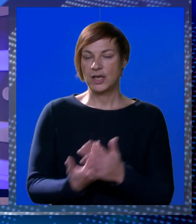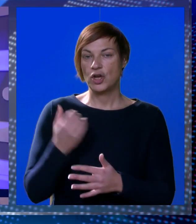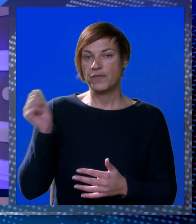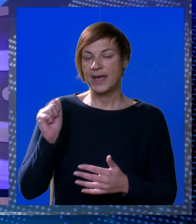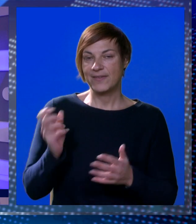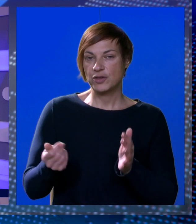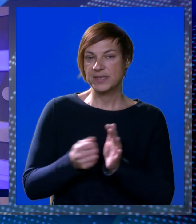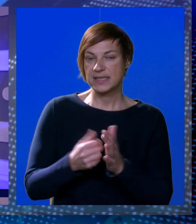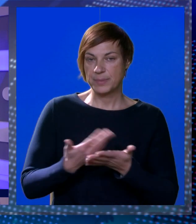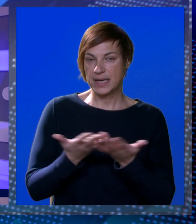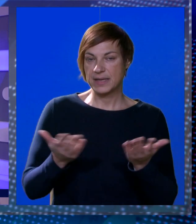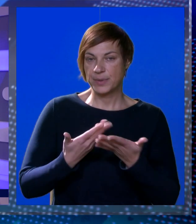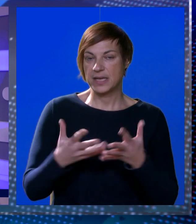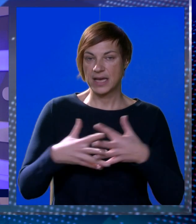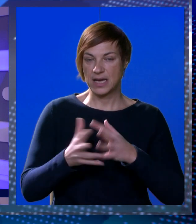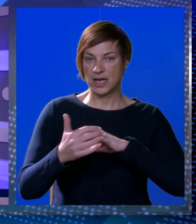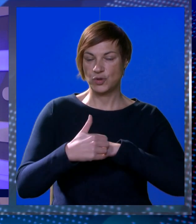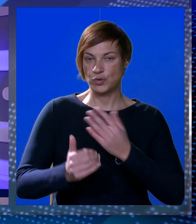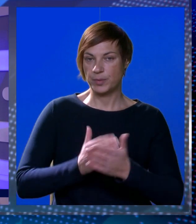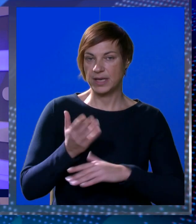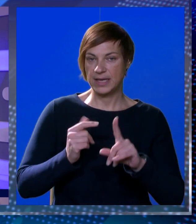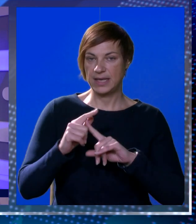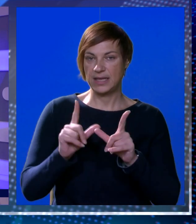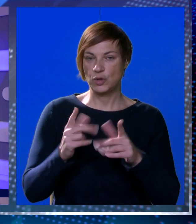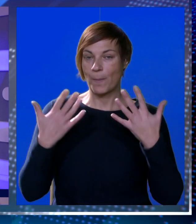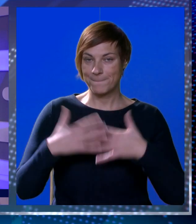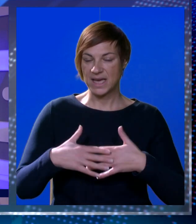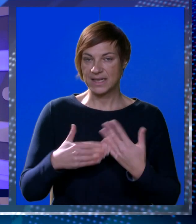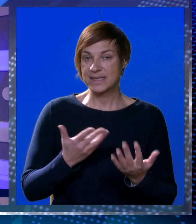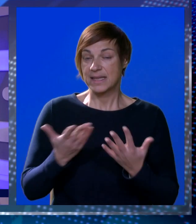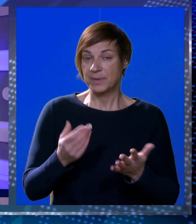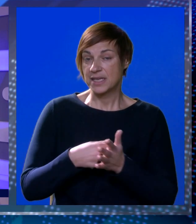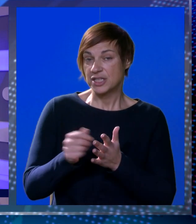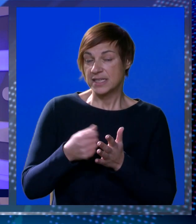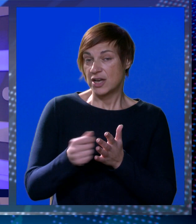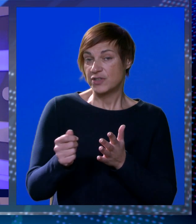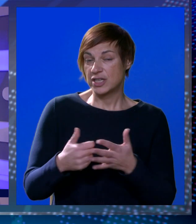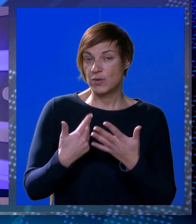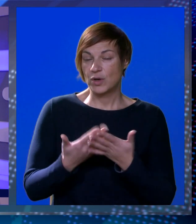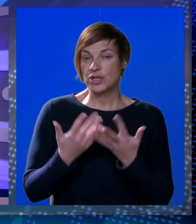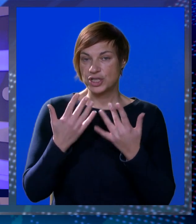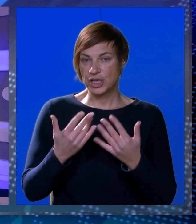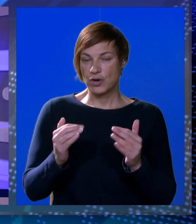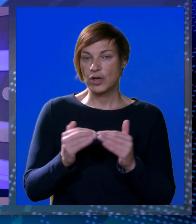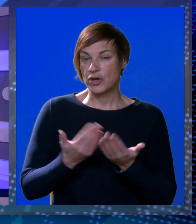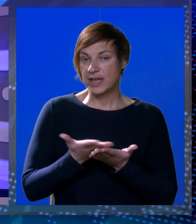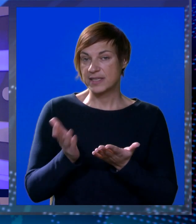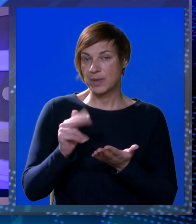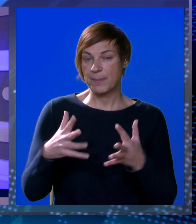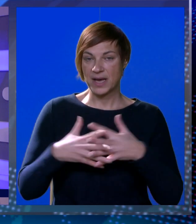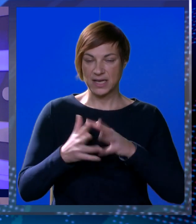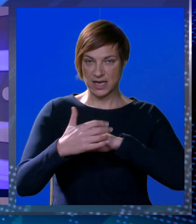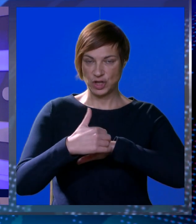Nova evropska sredstva na raspolaganje su u gradu Dubrovniku kroz ITU mehanizam. Gdje će se novčana sredstva uložiti, te koliko na